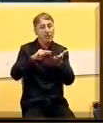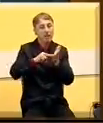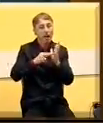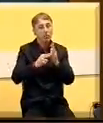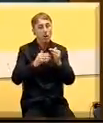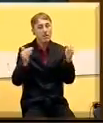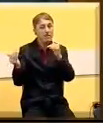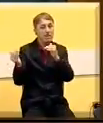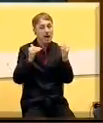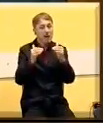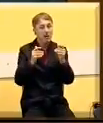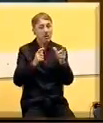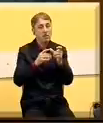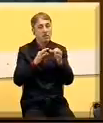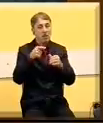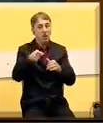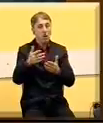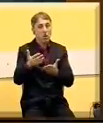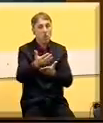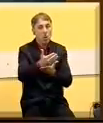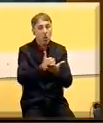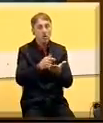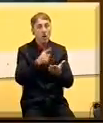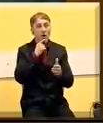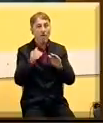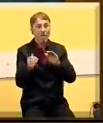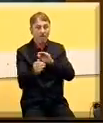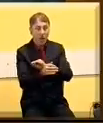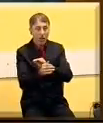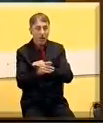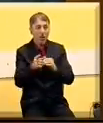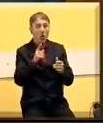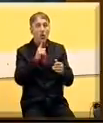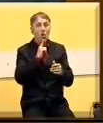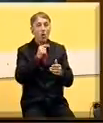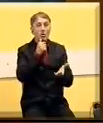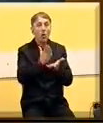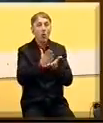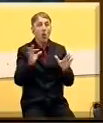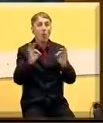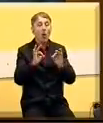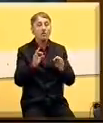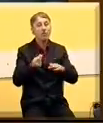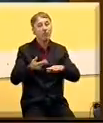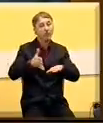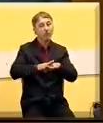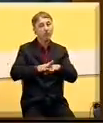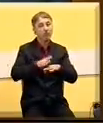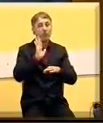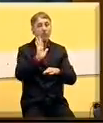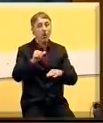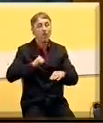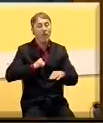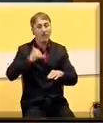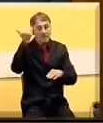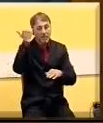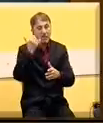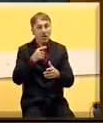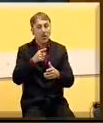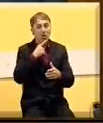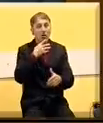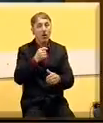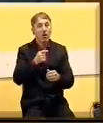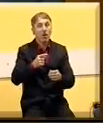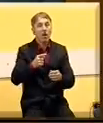saradnji kojim smo predvideli da oni korisnici sredstava fonda i kreditnih sredstava koji su obezbedili suvenciju od pokrajinskog sekretarijaca su